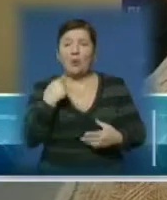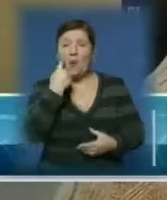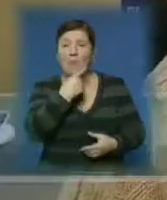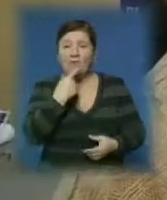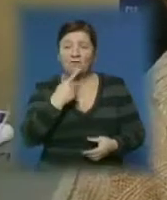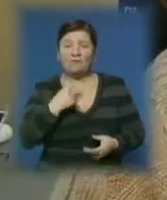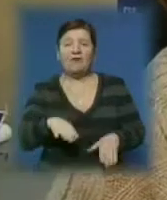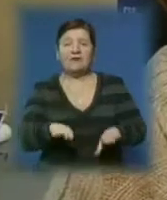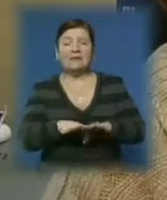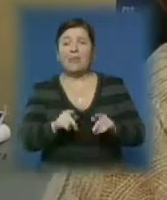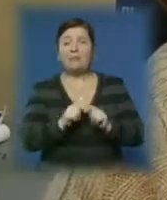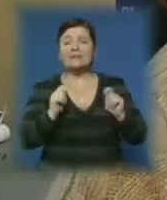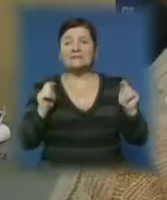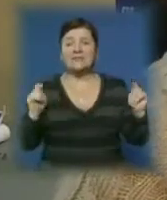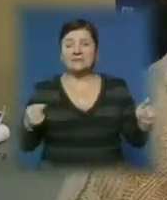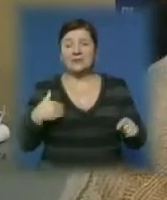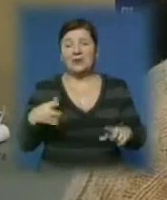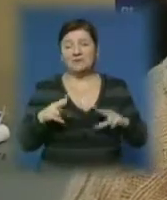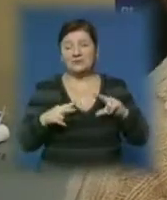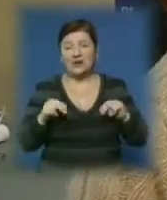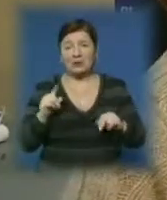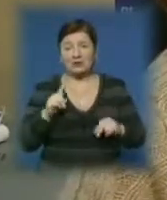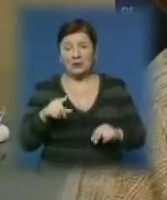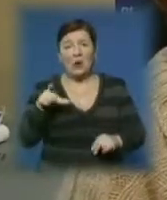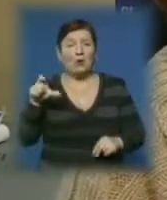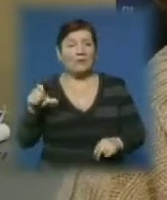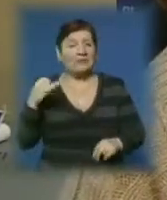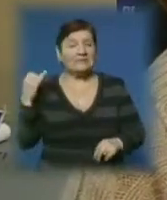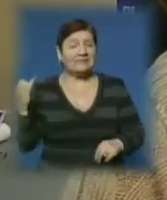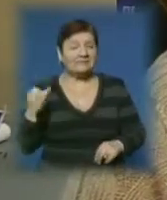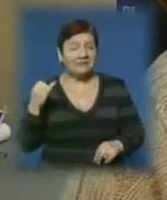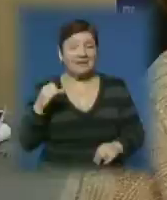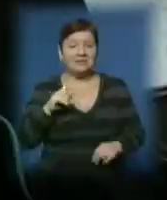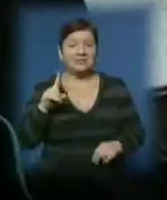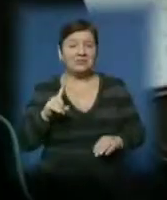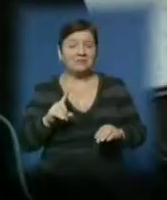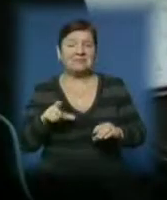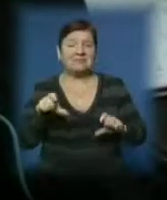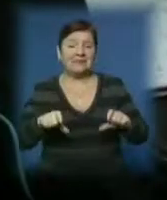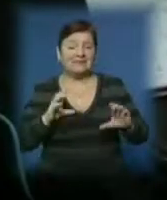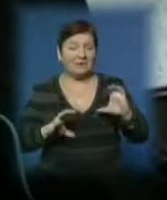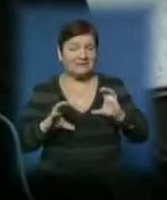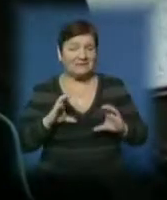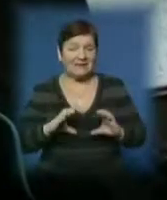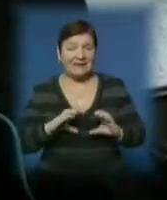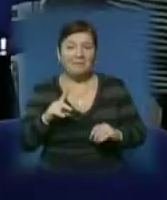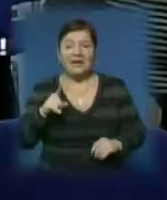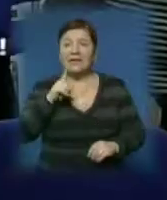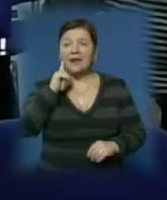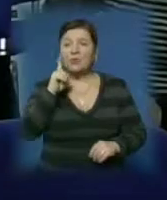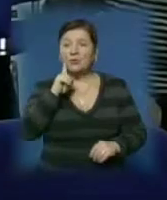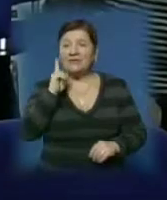інтерактивними презентаціями. І я вважаю, що молодим людям це цікавіше слухати, ніж сидіти на парах в універі. Пройшли тренінг як молоді